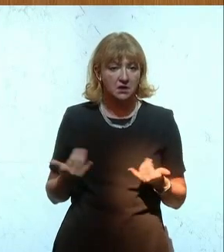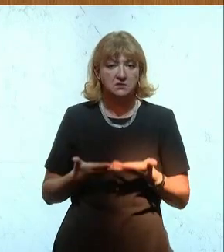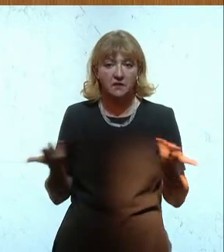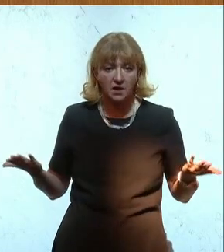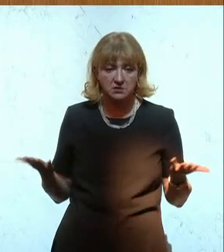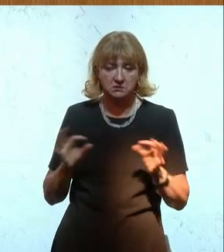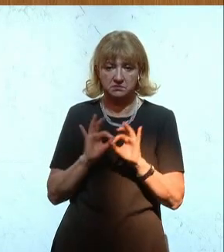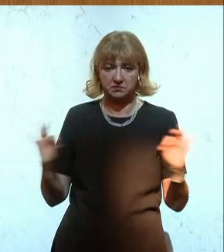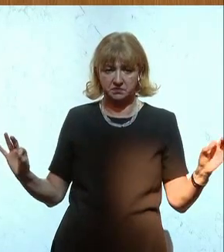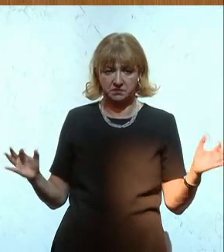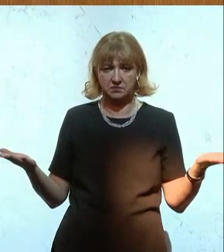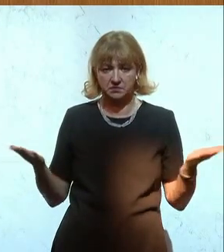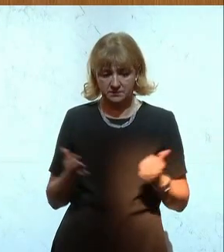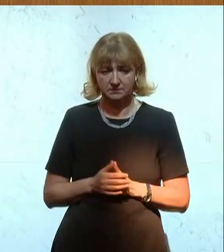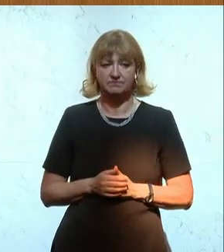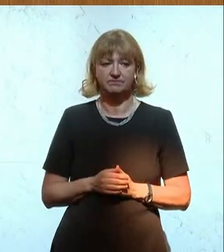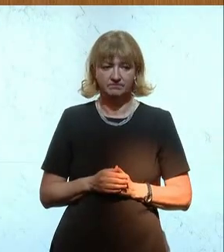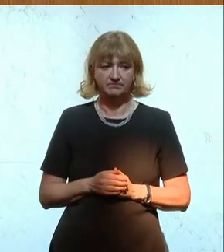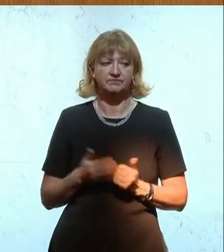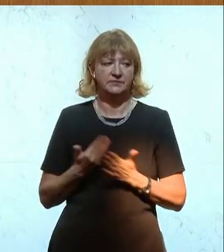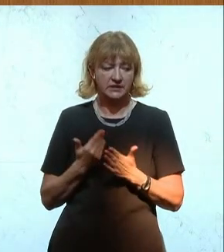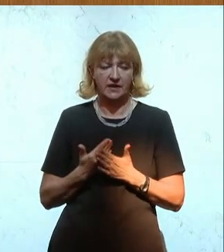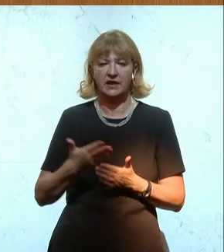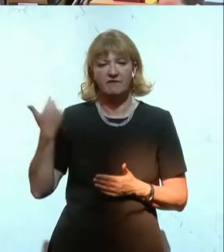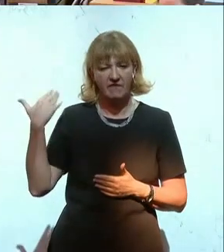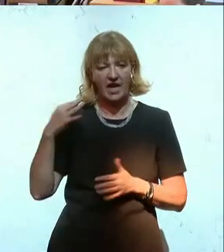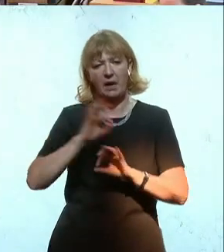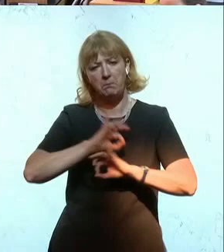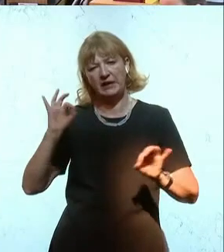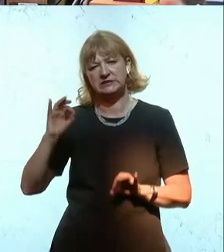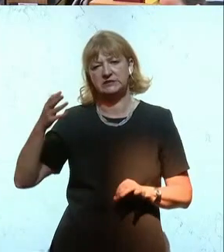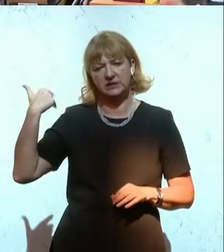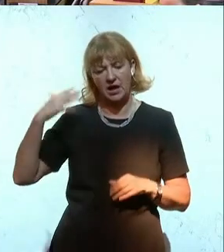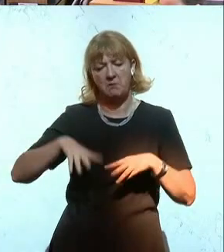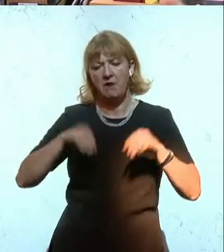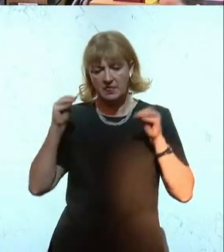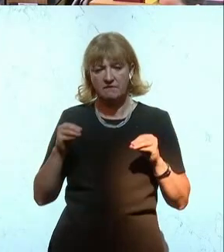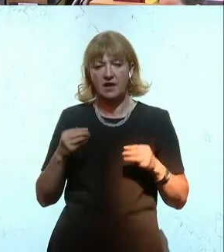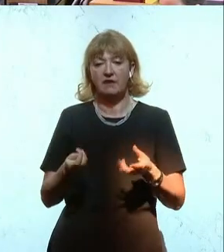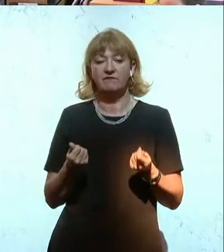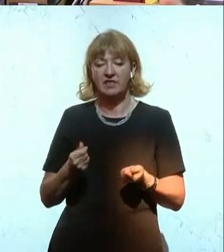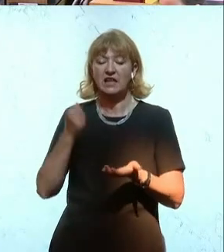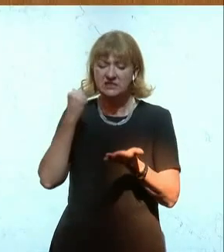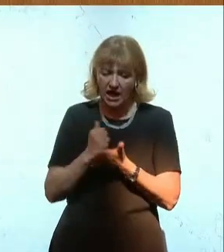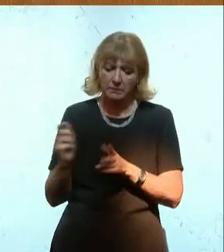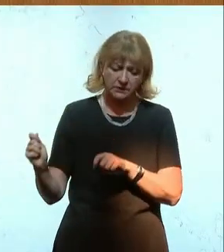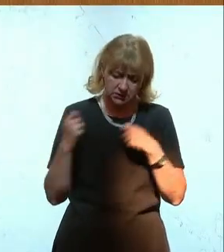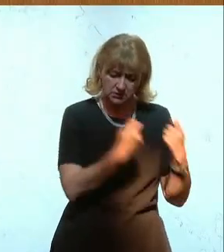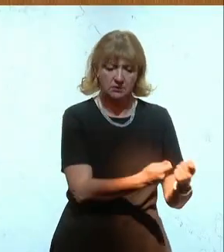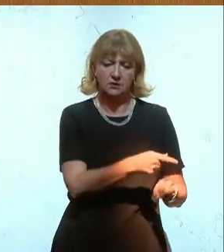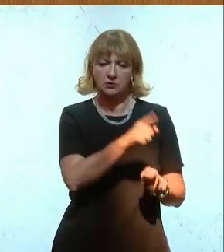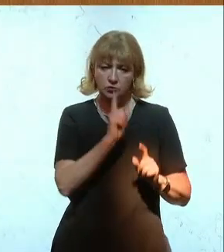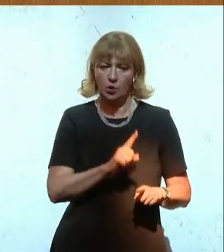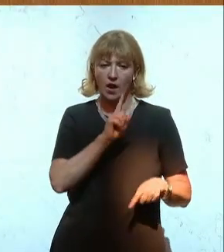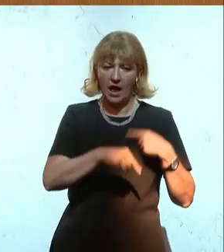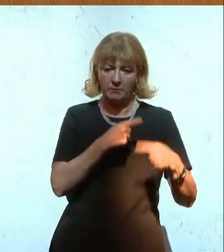Daher wäre es von Anfang an sinnvoll gewesen, die Finanzämter mit der Abwicklung und